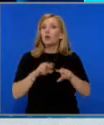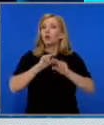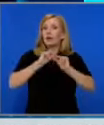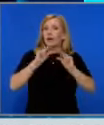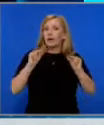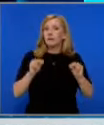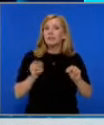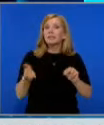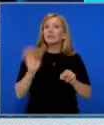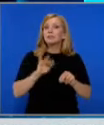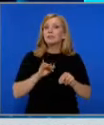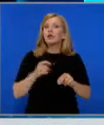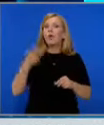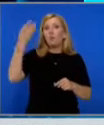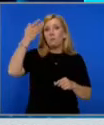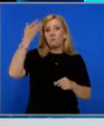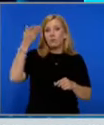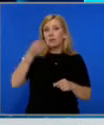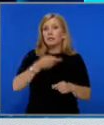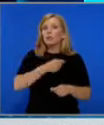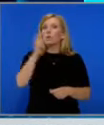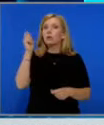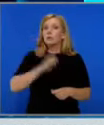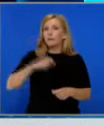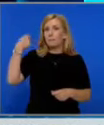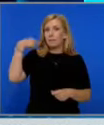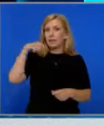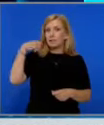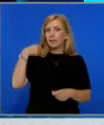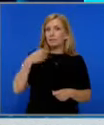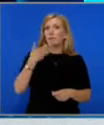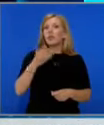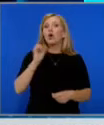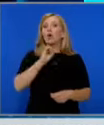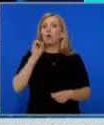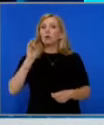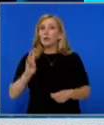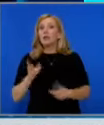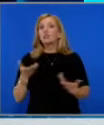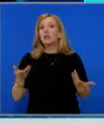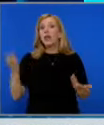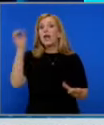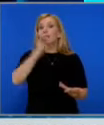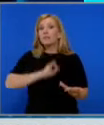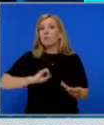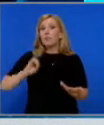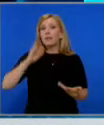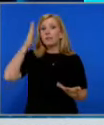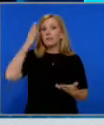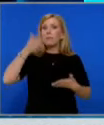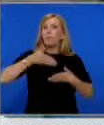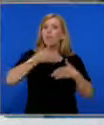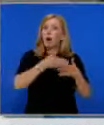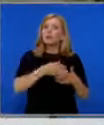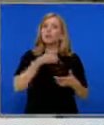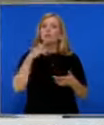след обвинението на украинския президент пред съвета за сигурност на ОНЕ, че европейски държави помагат на Русия да изнася